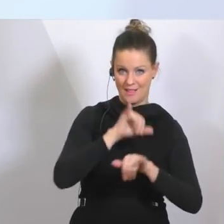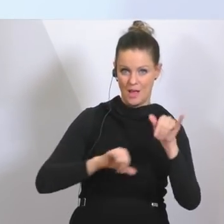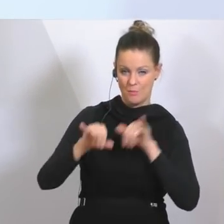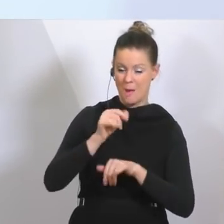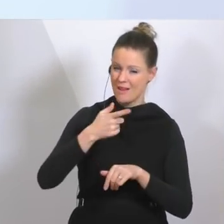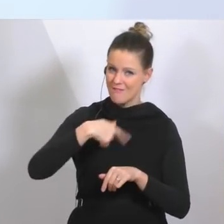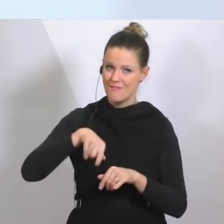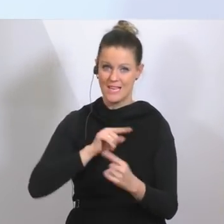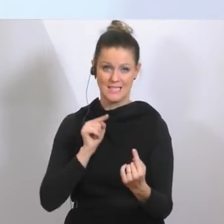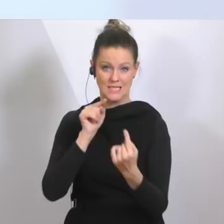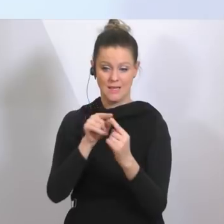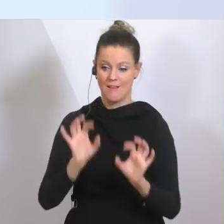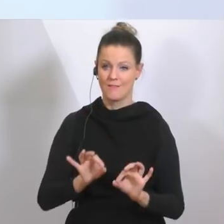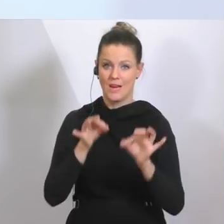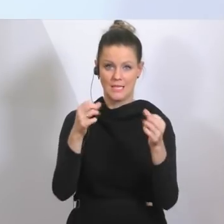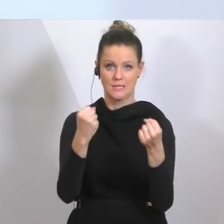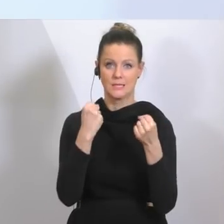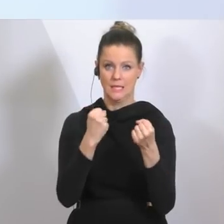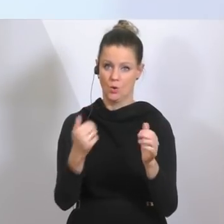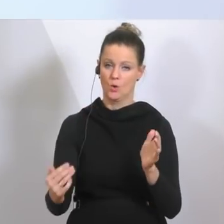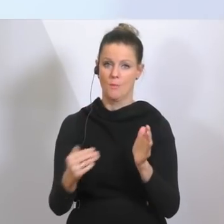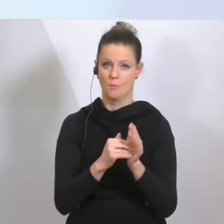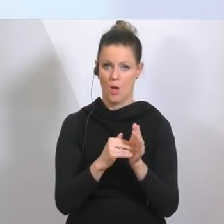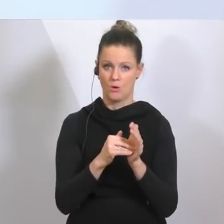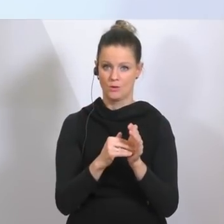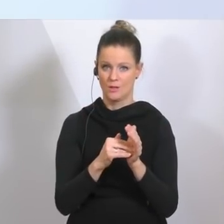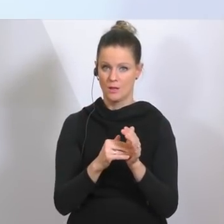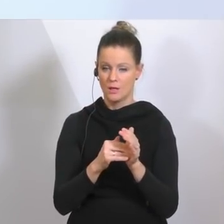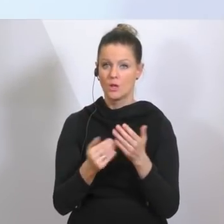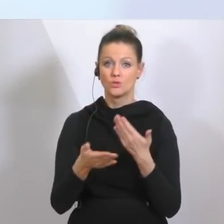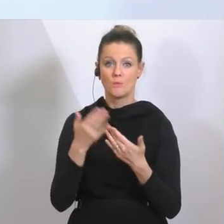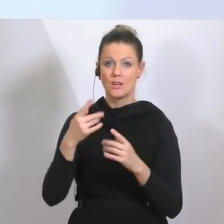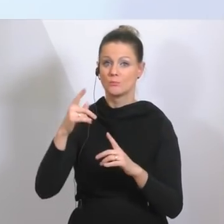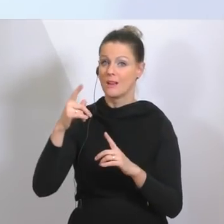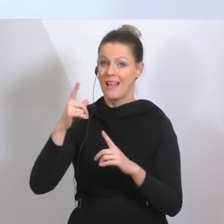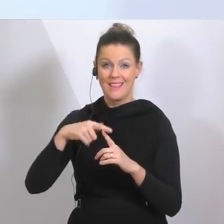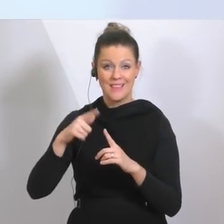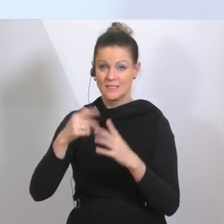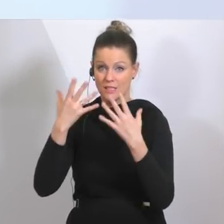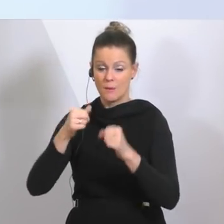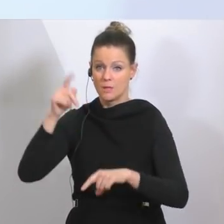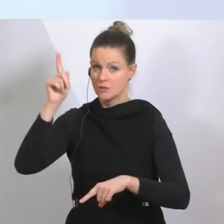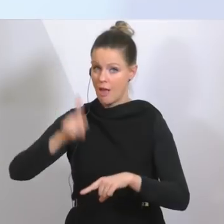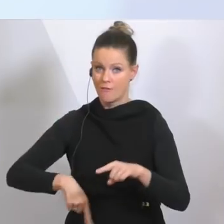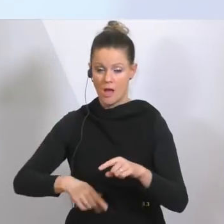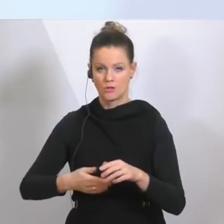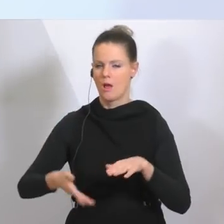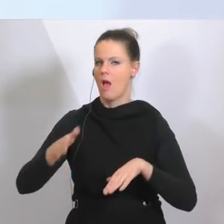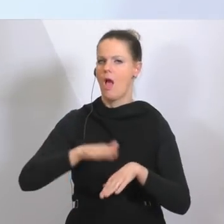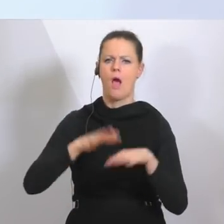sehr bedacht, dass wir da Qualitätssicherung betreiben, denn ein falsches Testergebnis ist das Schlechteste, was uns passieren kann.